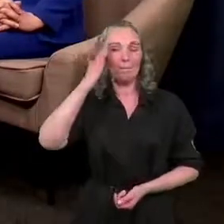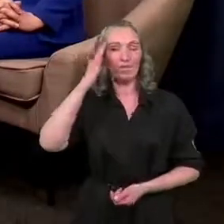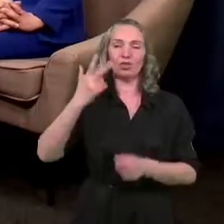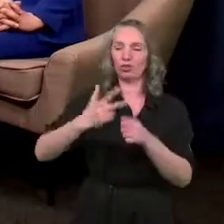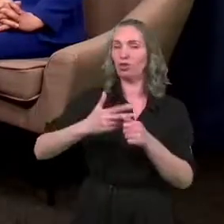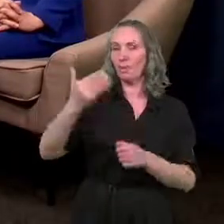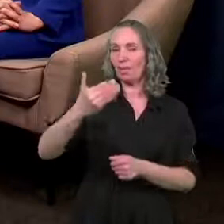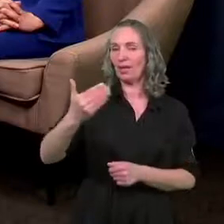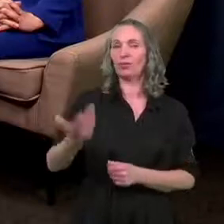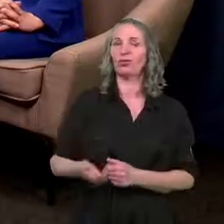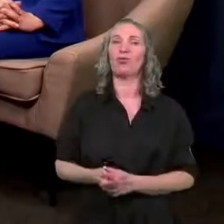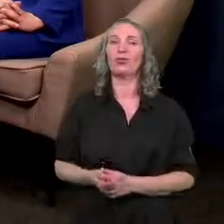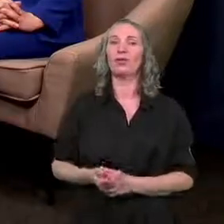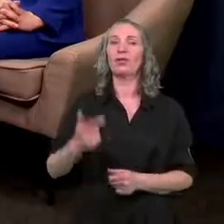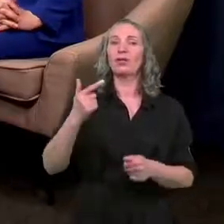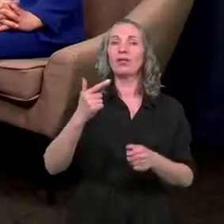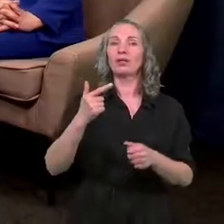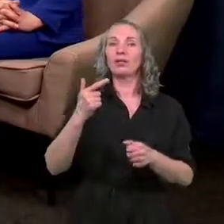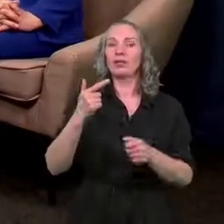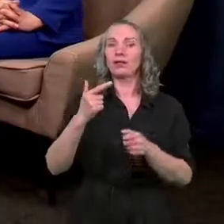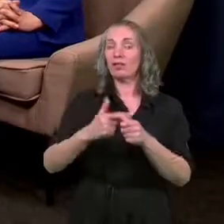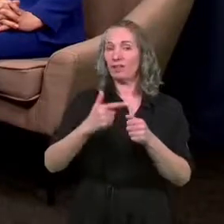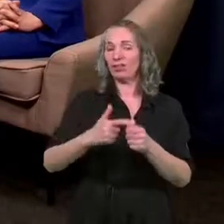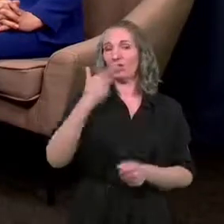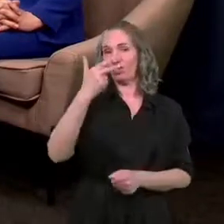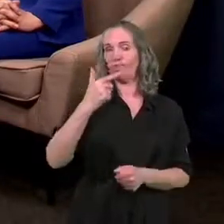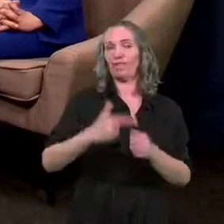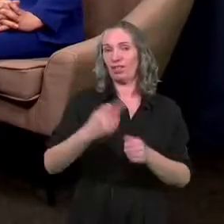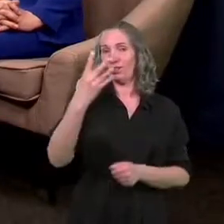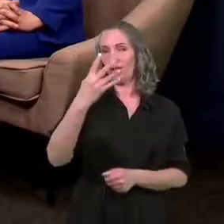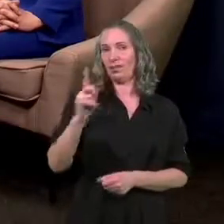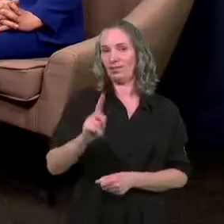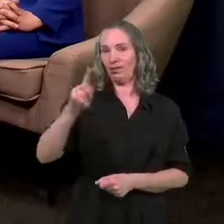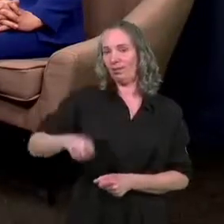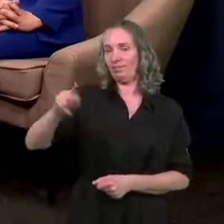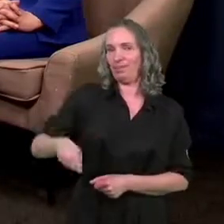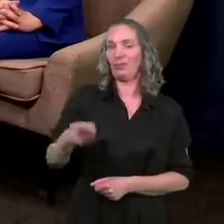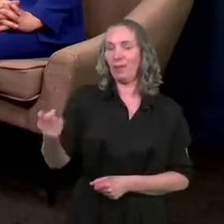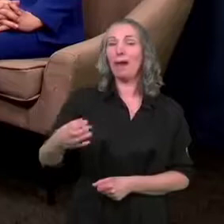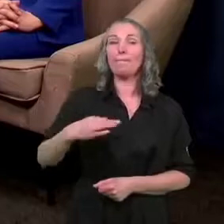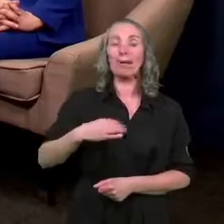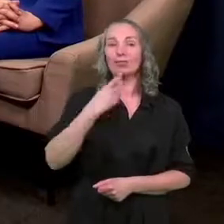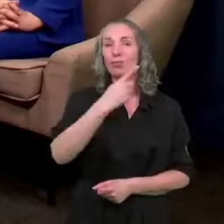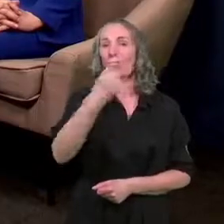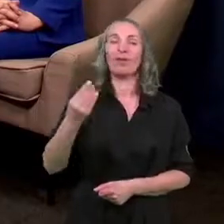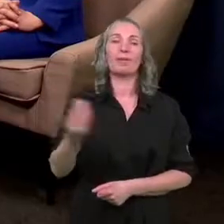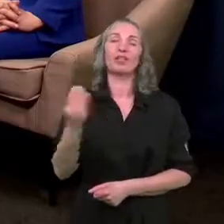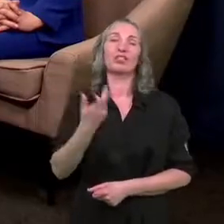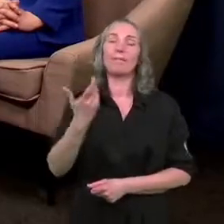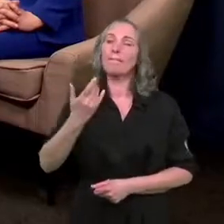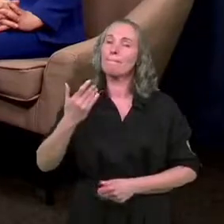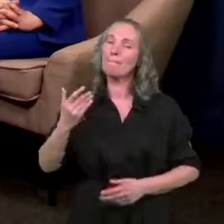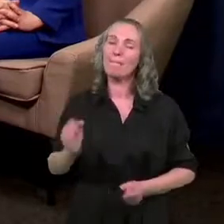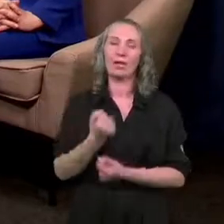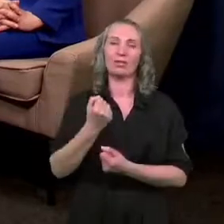-metrowe, tak jak pani prezydent powiedziała, płacimy 23 zł. A ja jeszcze Państwu powiem, że bardzo często się